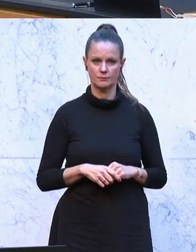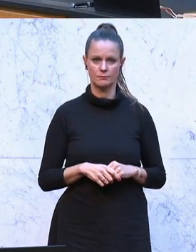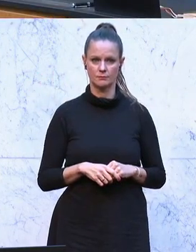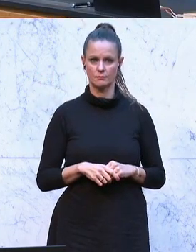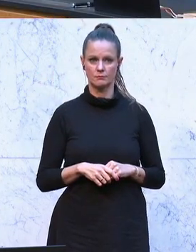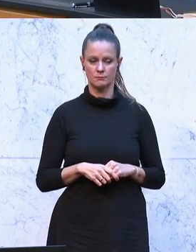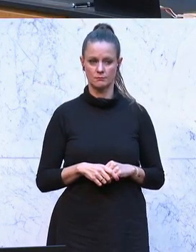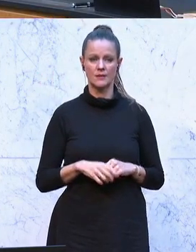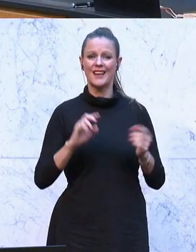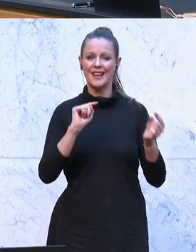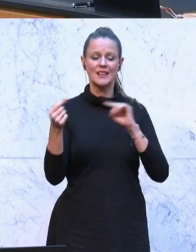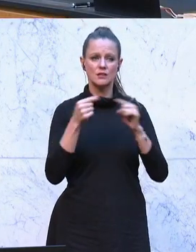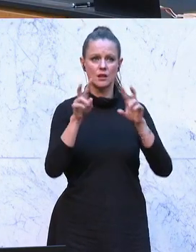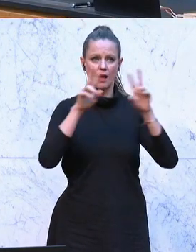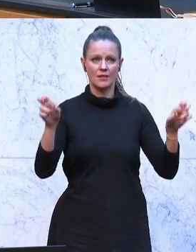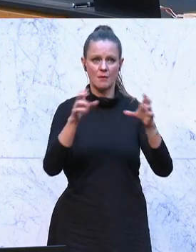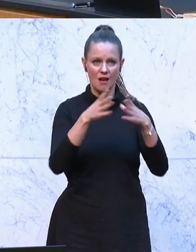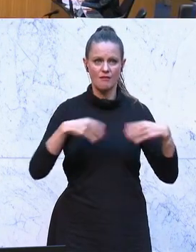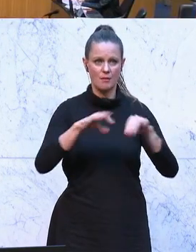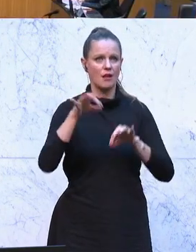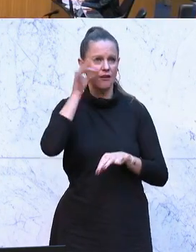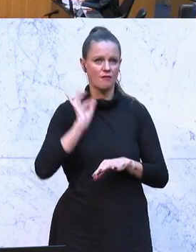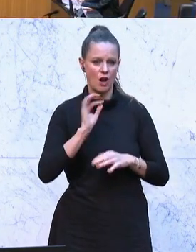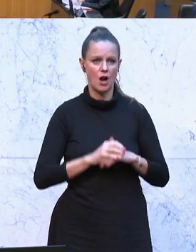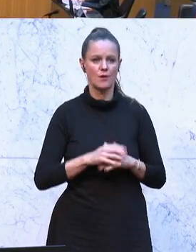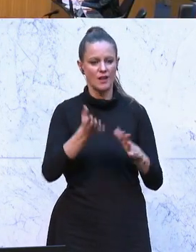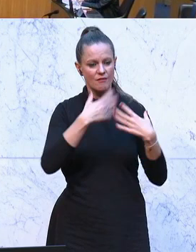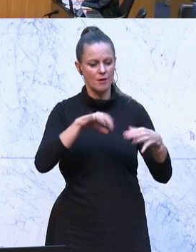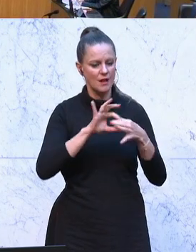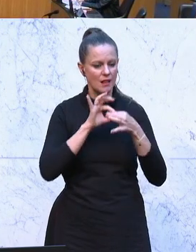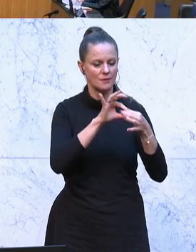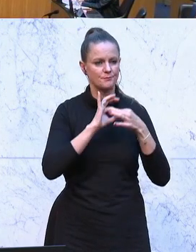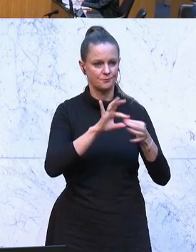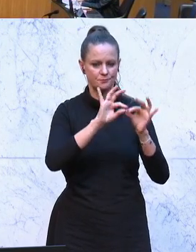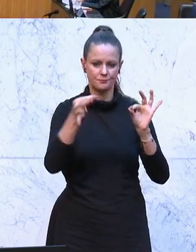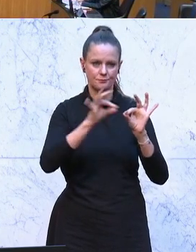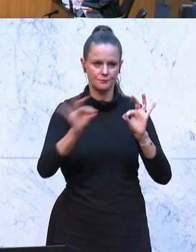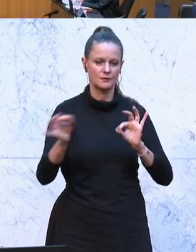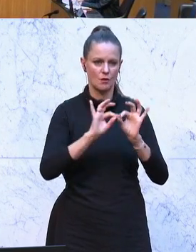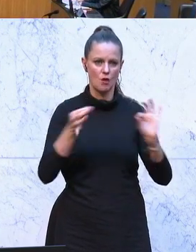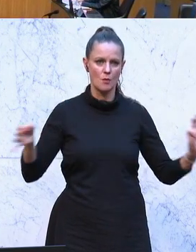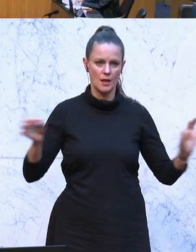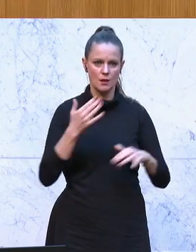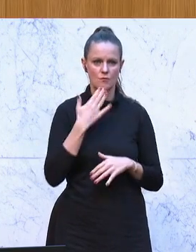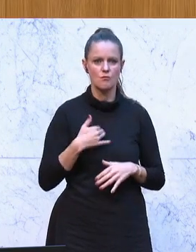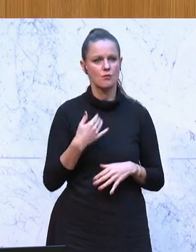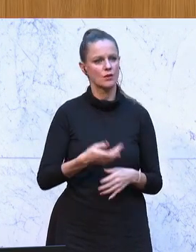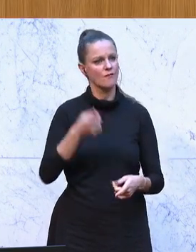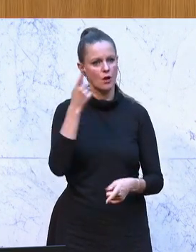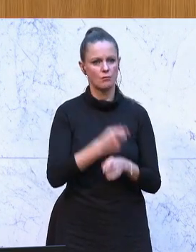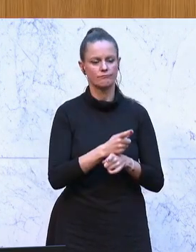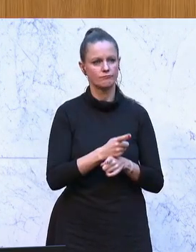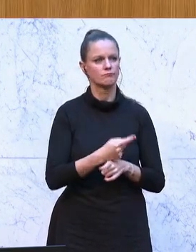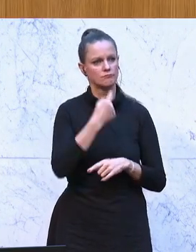Wir diskutieren das Kapitel Frauen und Familie, darf ein paar Sätze in Richtung Familiensagen. Ich glaube, dass man ganz nüchtern festhalten